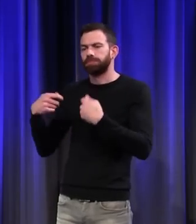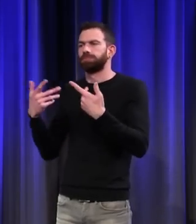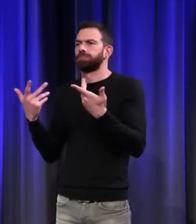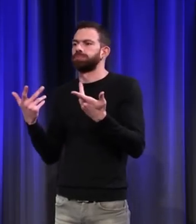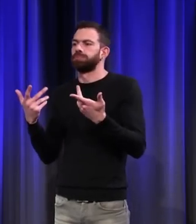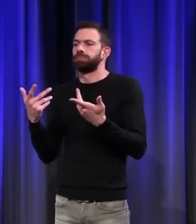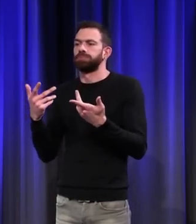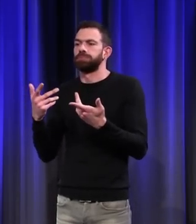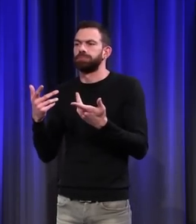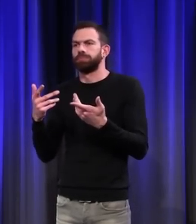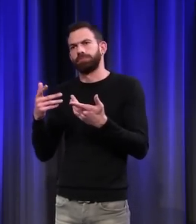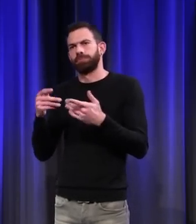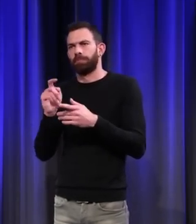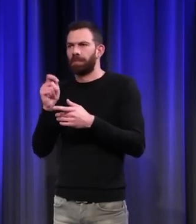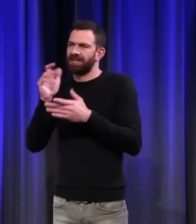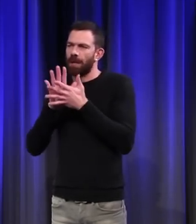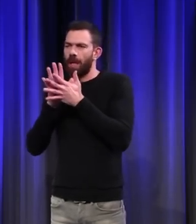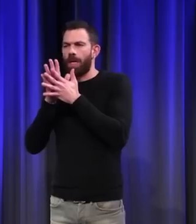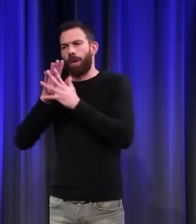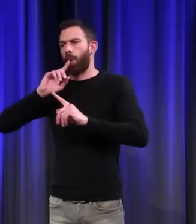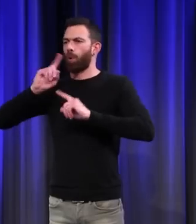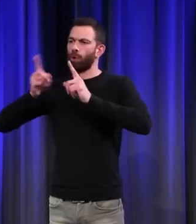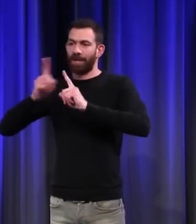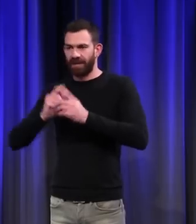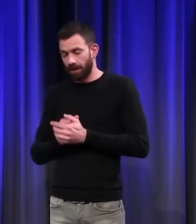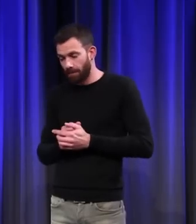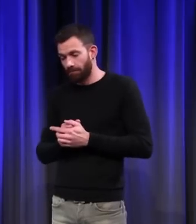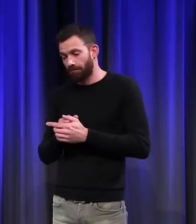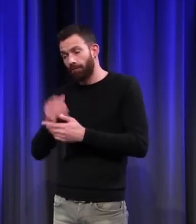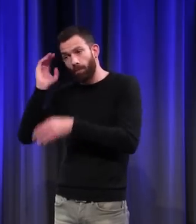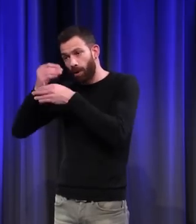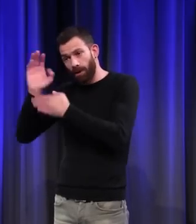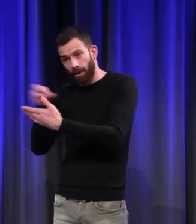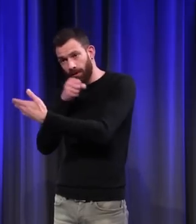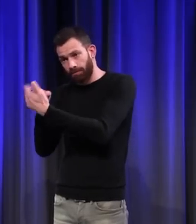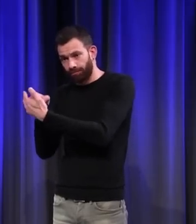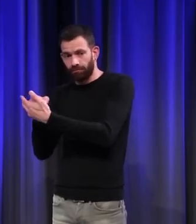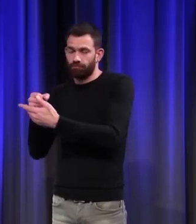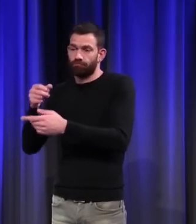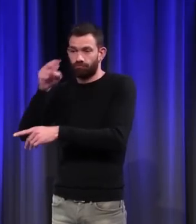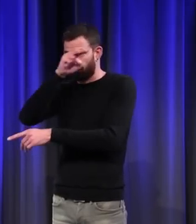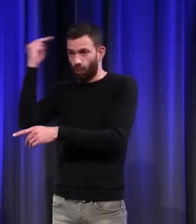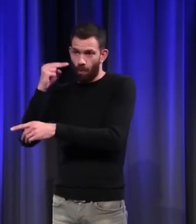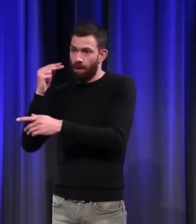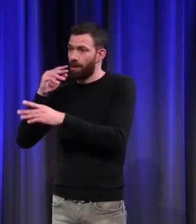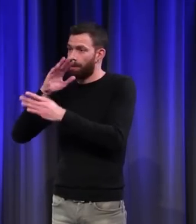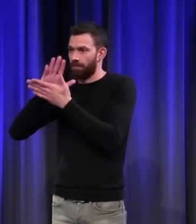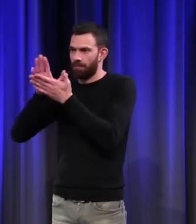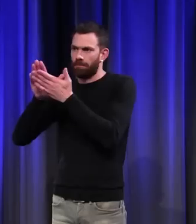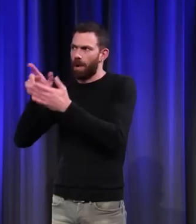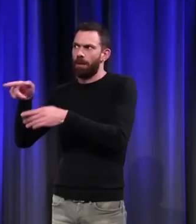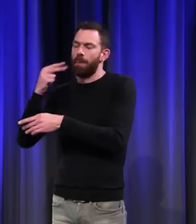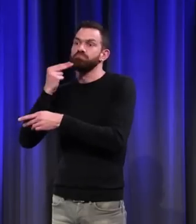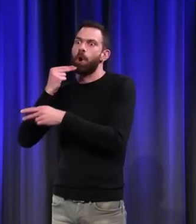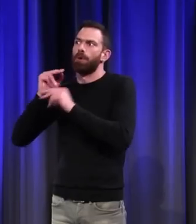presque déjà de l'autorité. Et à la fin du Moyen-Âge, le noir devient une couleur très à la